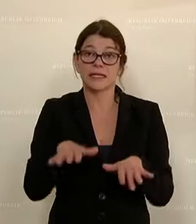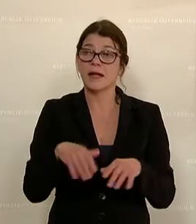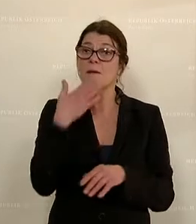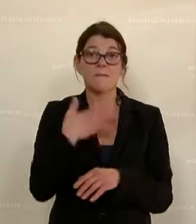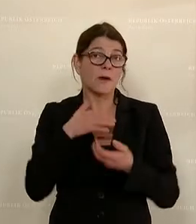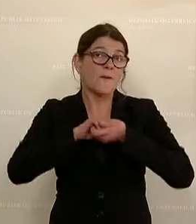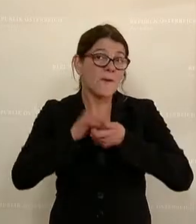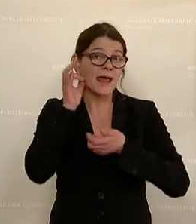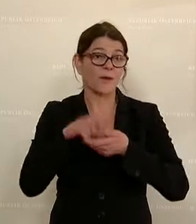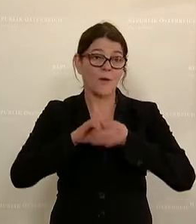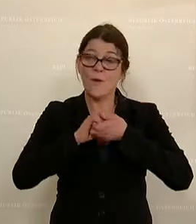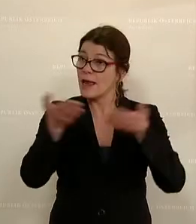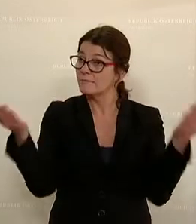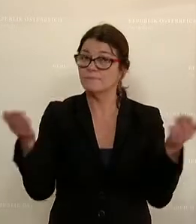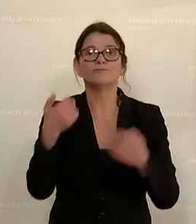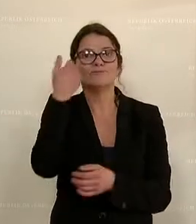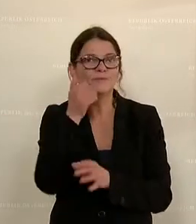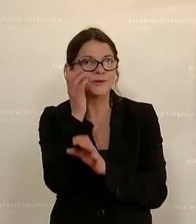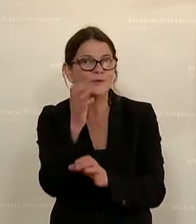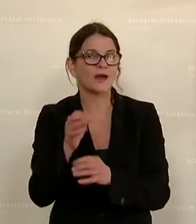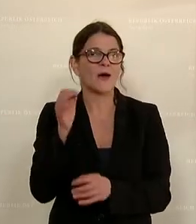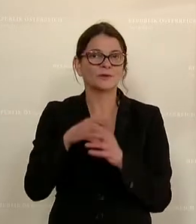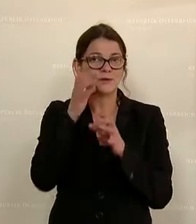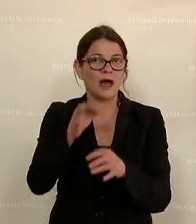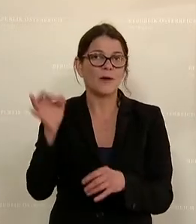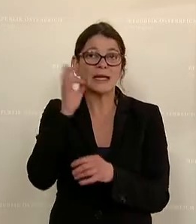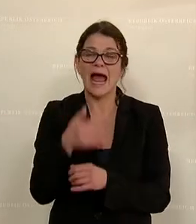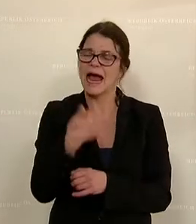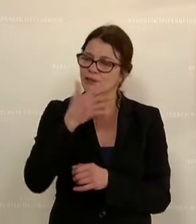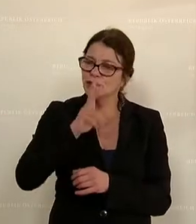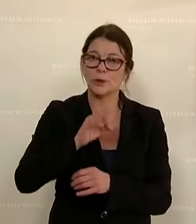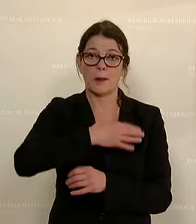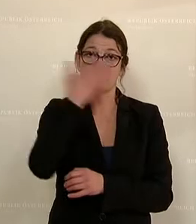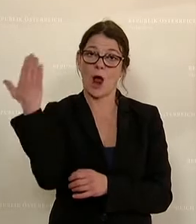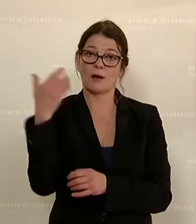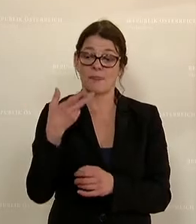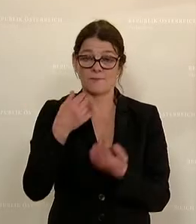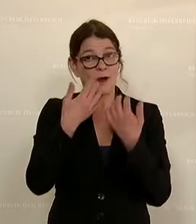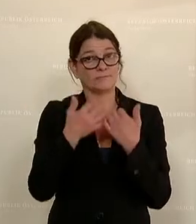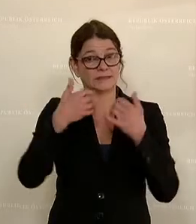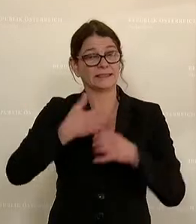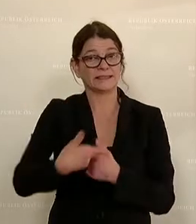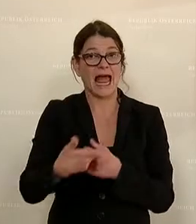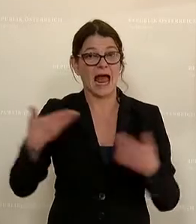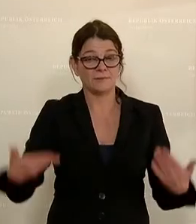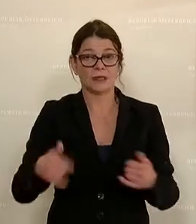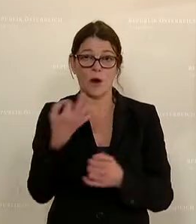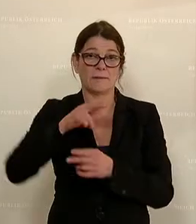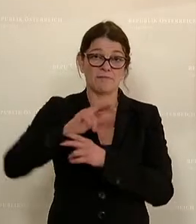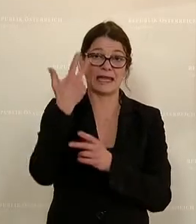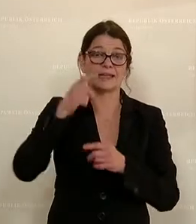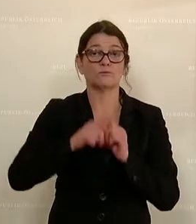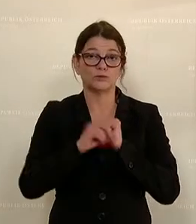Kolleginnen und Kollegen, werte Zuschauer und Zuschauerinnen, einen wunderschönen guten Morgen aus dem Plenarsaal an unserem dritten